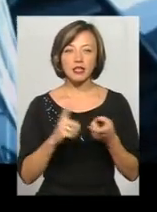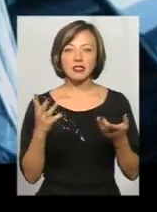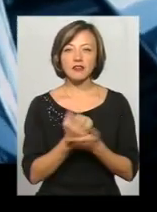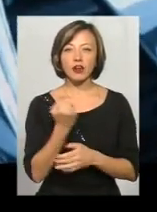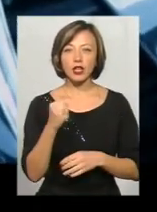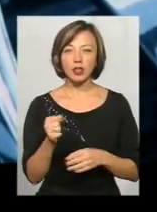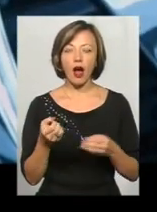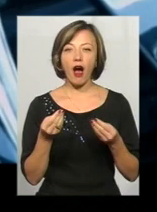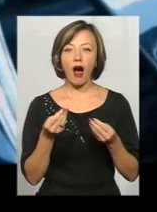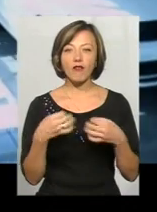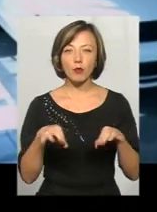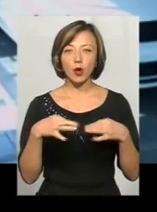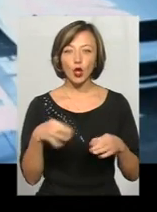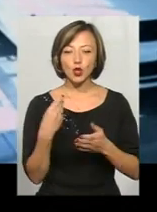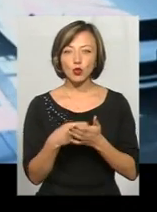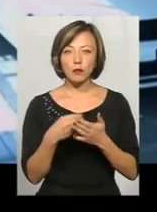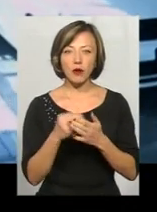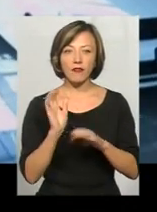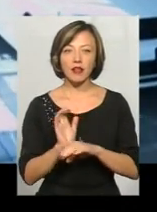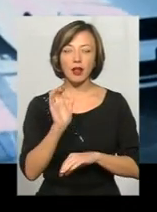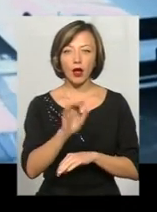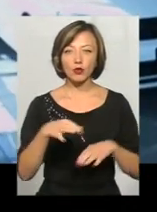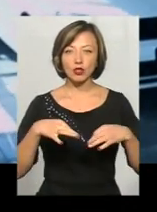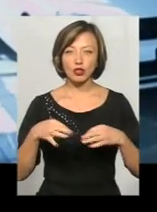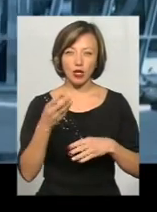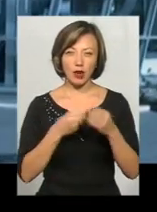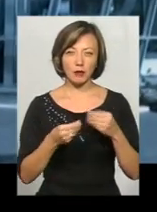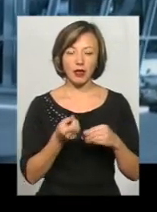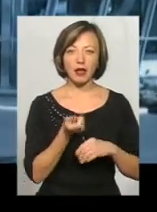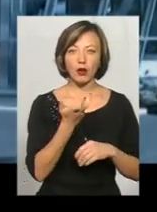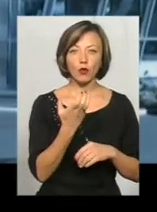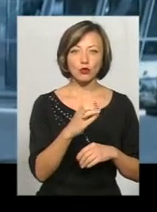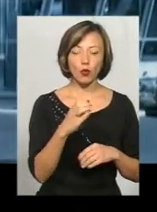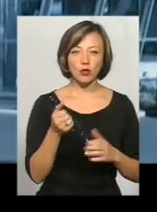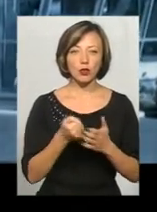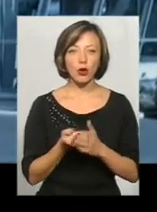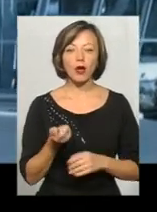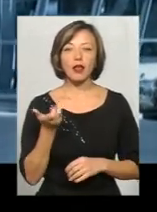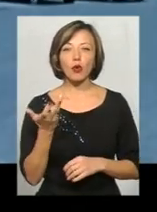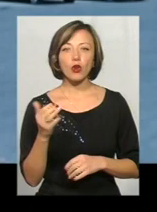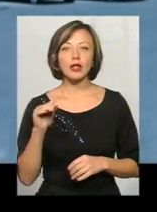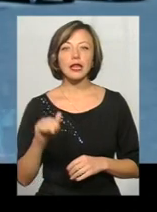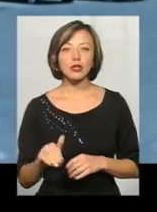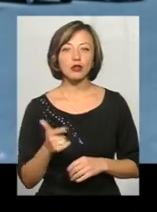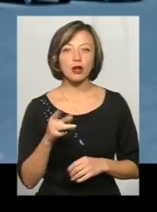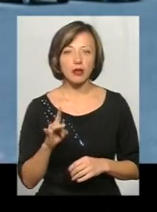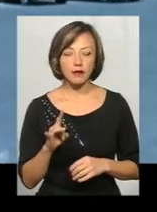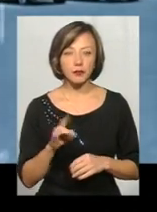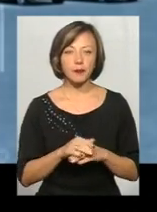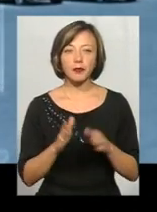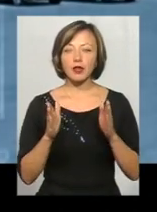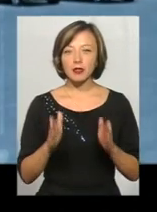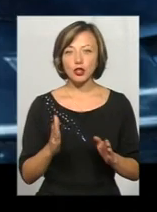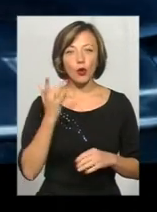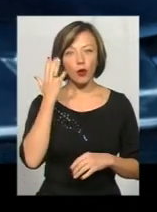Суми, які люди самі віддають шахраям, коливаються від кількох сотень до кількох тисяч гривень. Лише